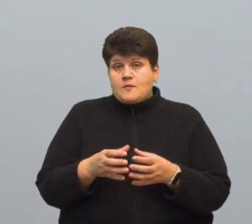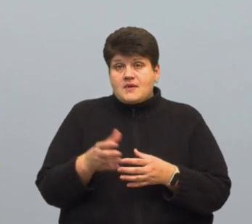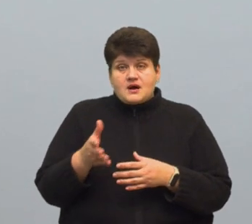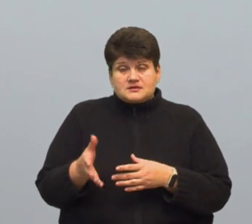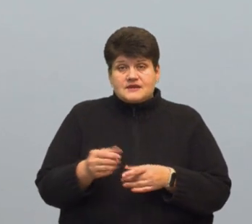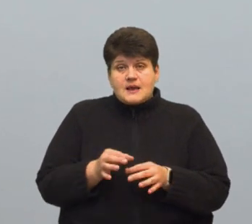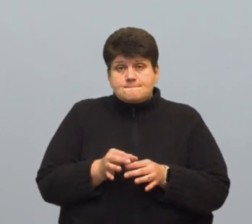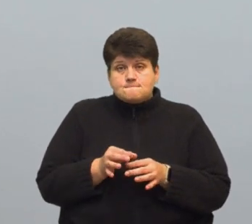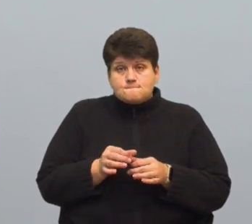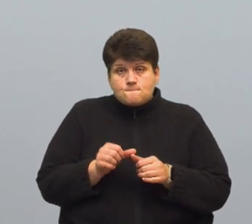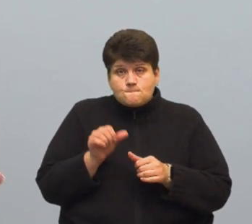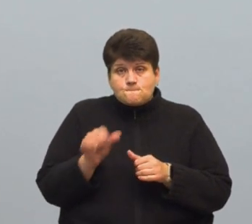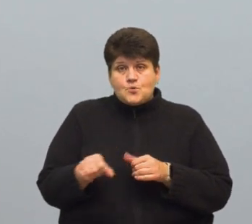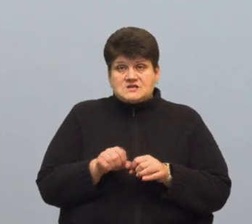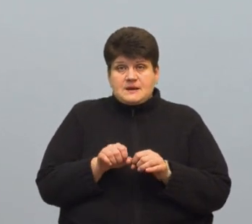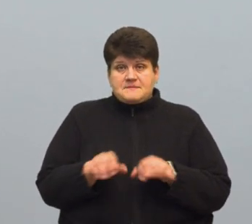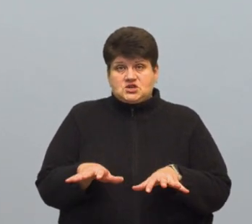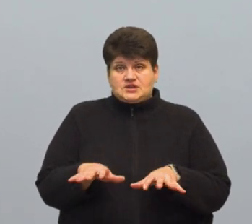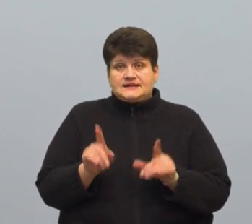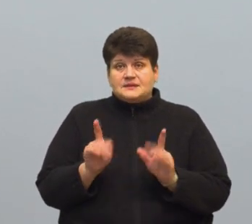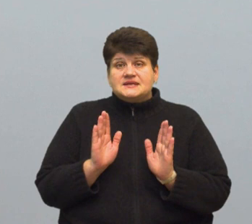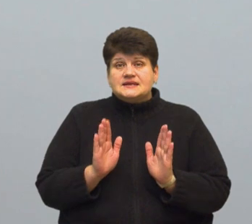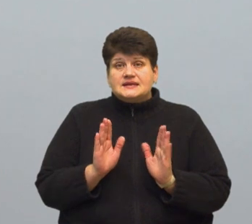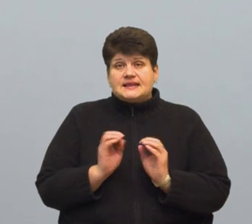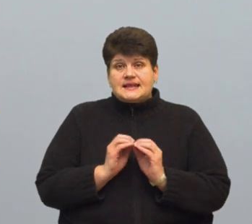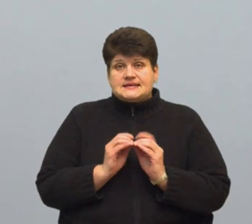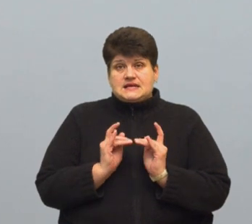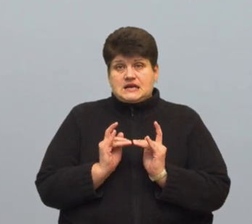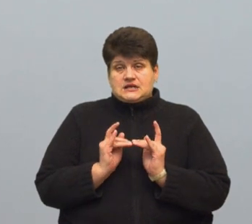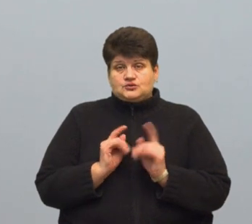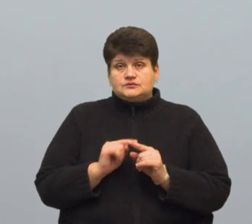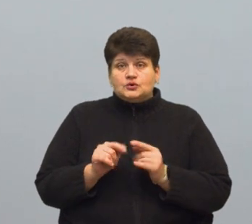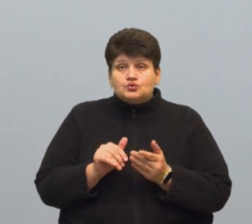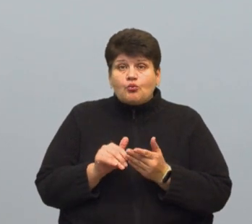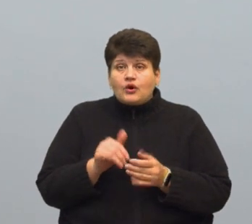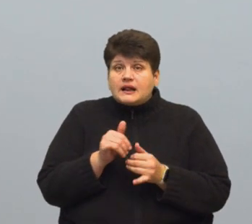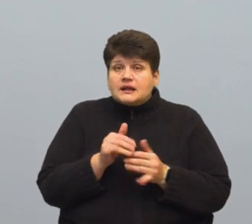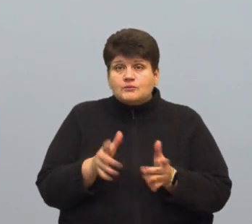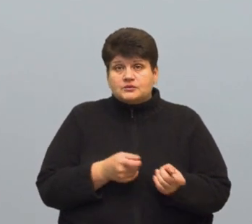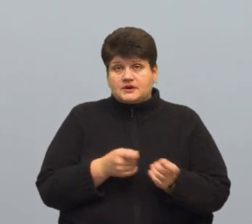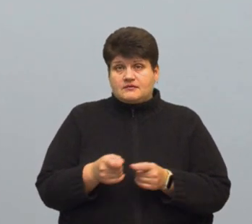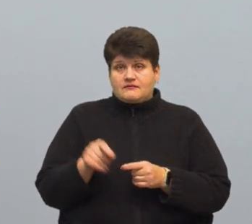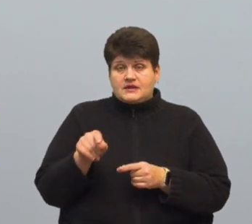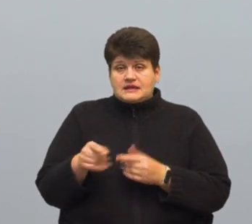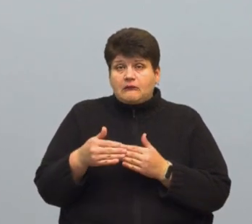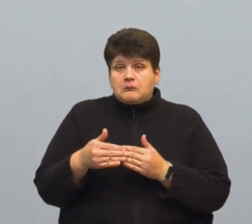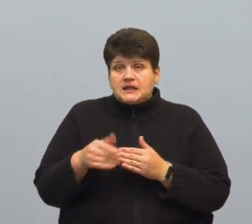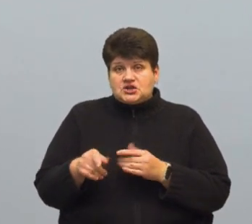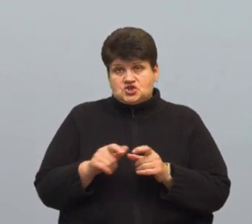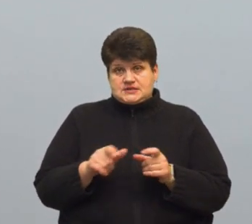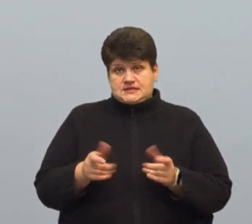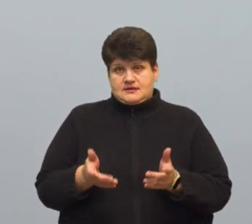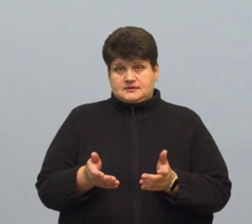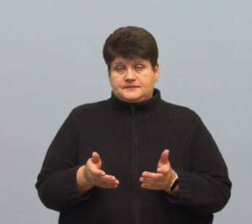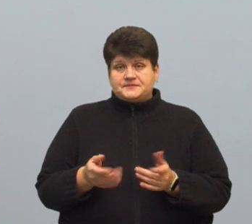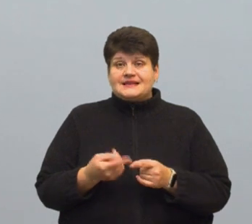мережею, там тільки 10 ліжок, то екстреної медичної допомоги не може вести в найближчий заклад. Це